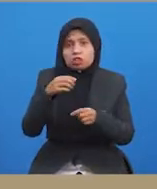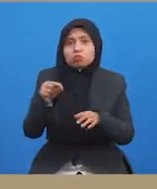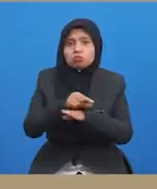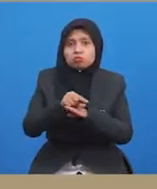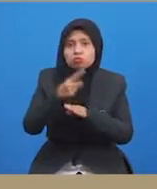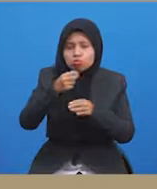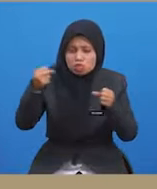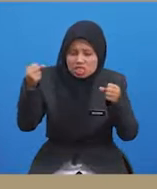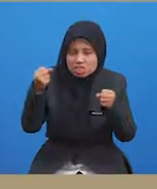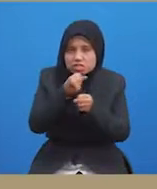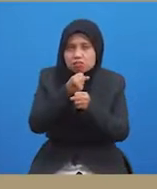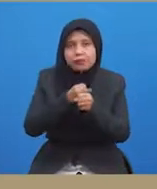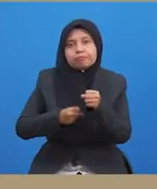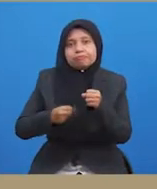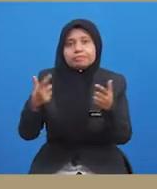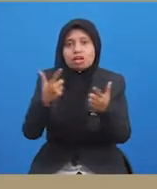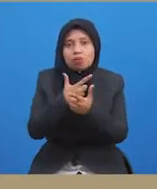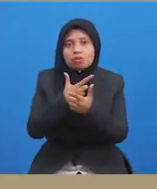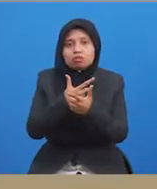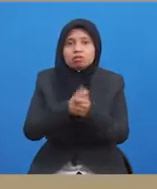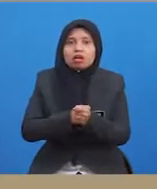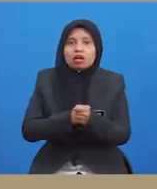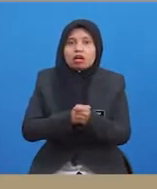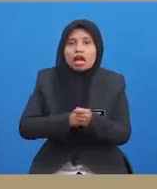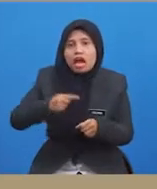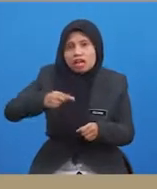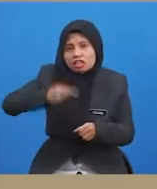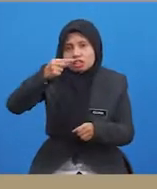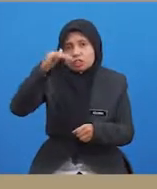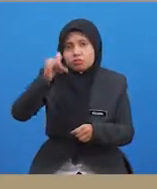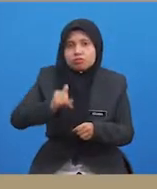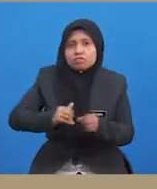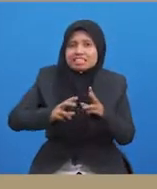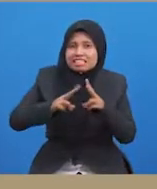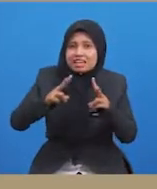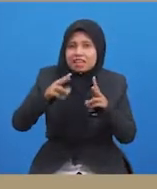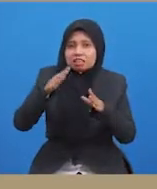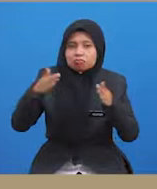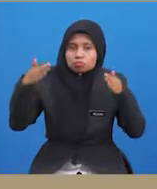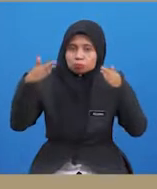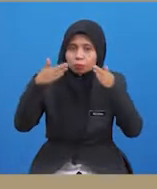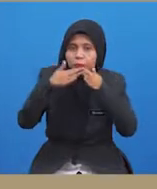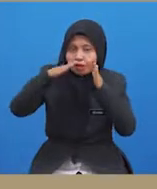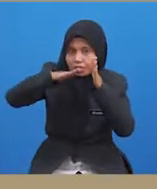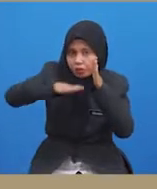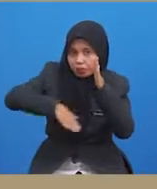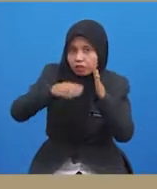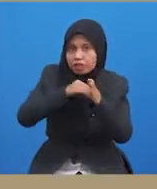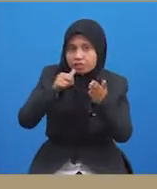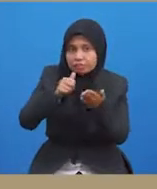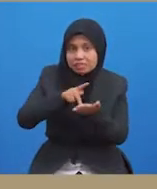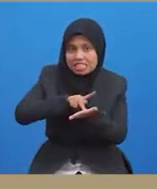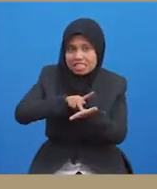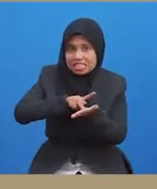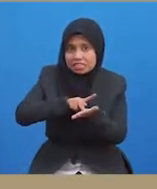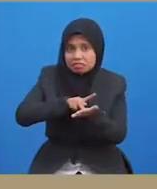pihak lawan. Keagresifan yang terlalu melampau akan menyebabkan tumpuan dikurangkan dan kesannya